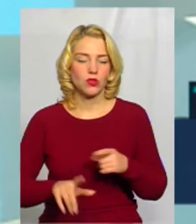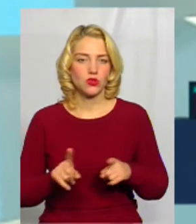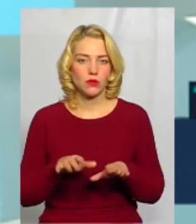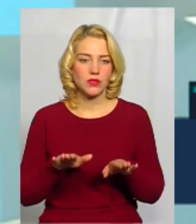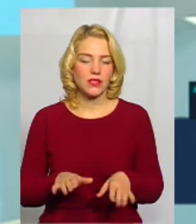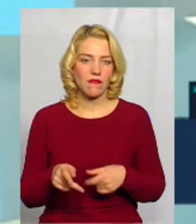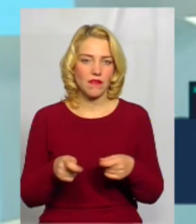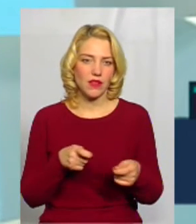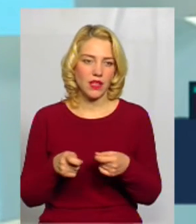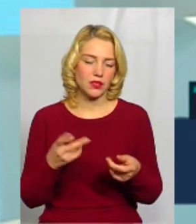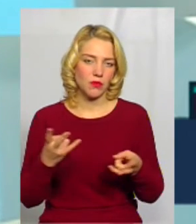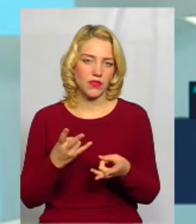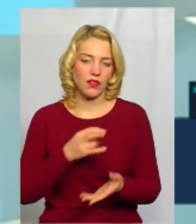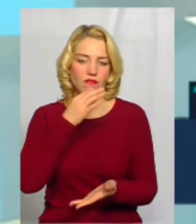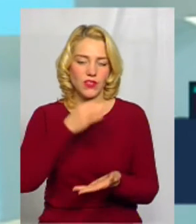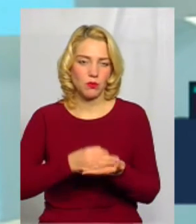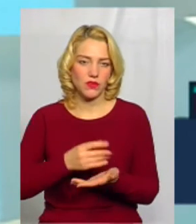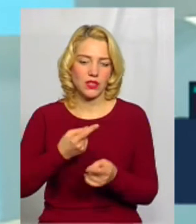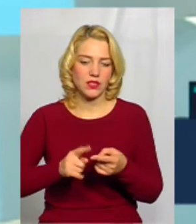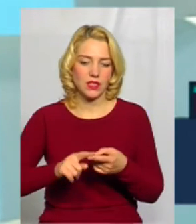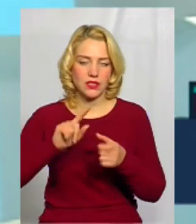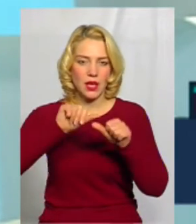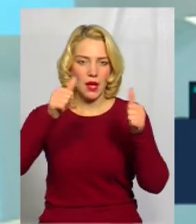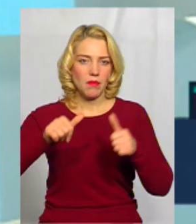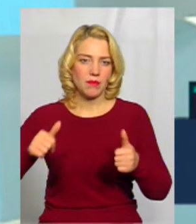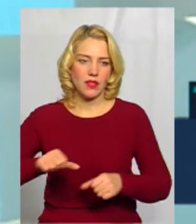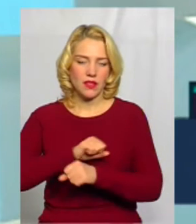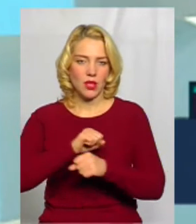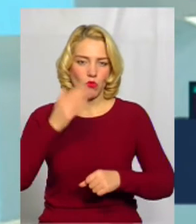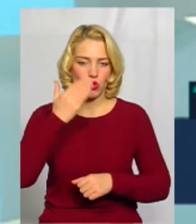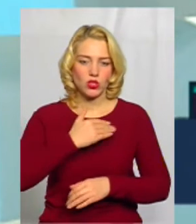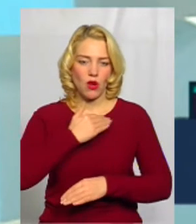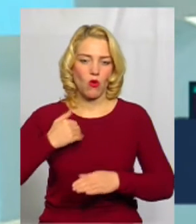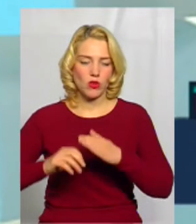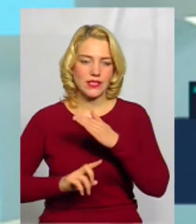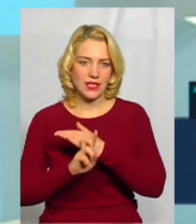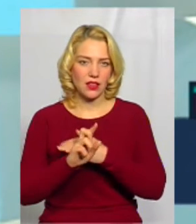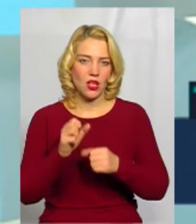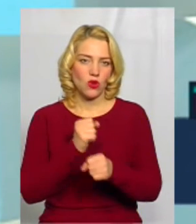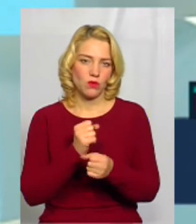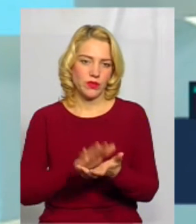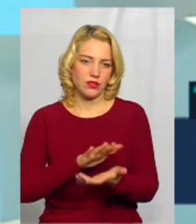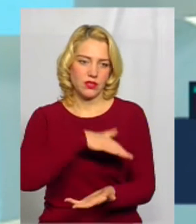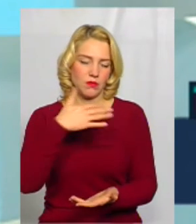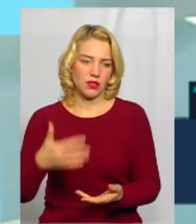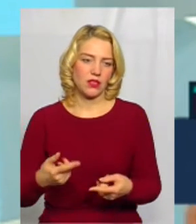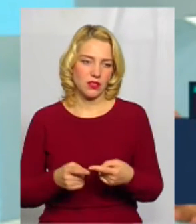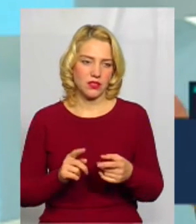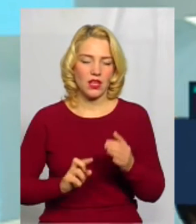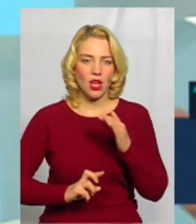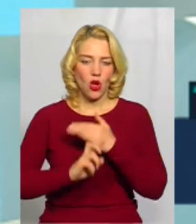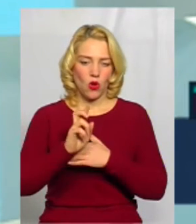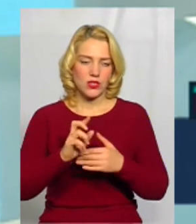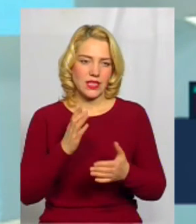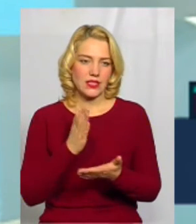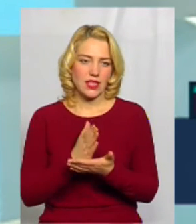що місцева влада має відповідати за ці пам'ятки. І не можна в костелі, в залишках костелу робити смітник, хоча костел знаходиться за